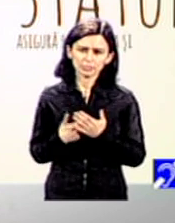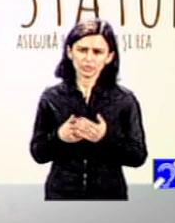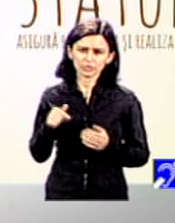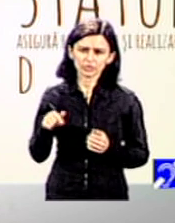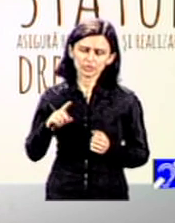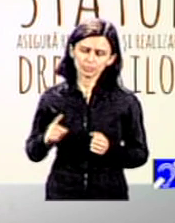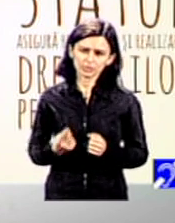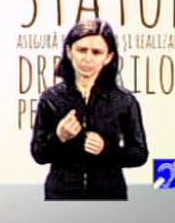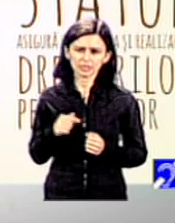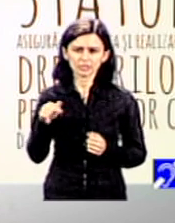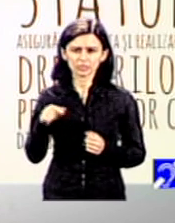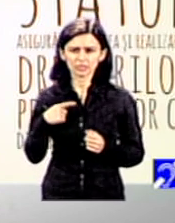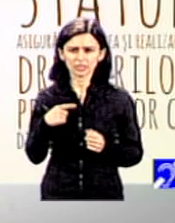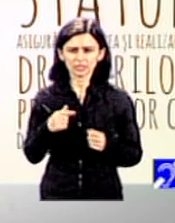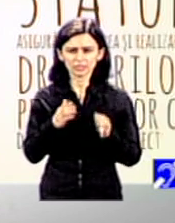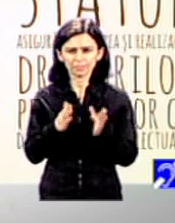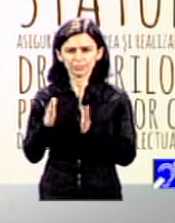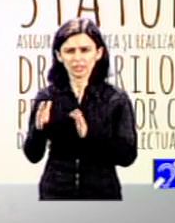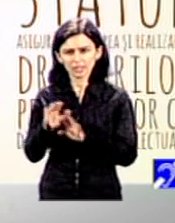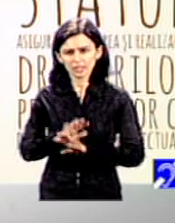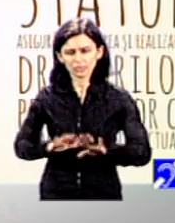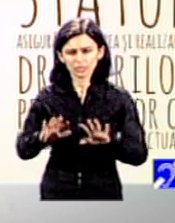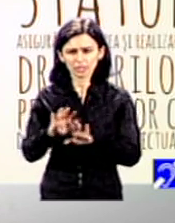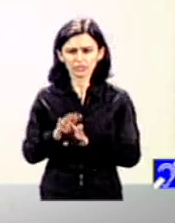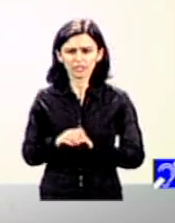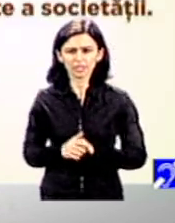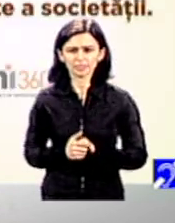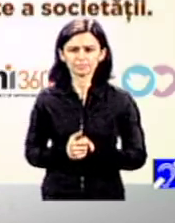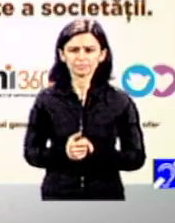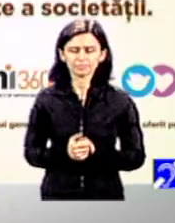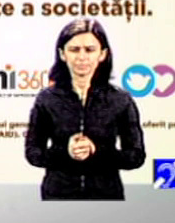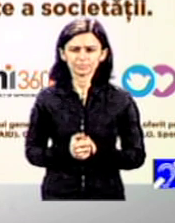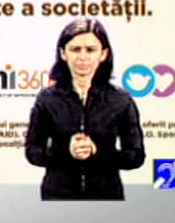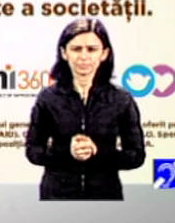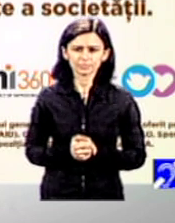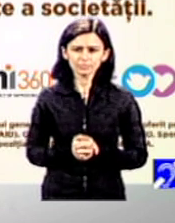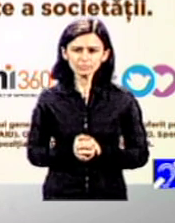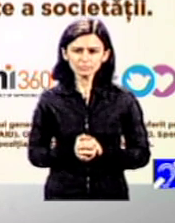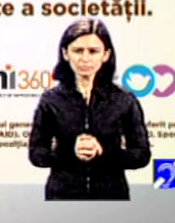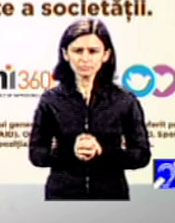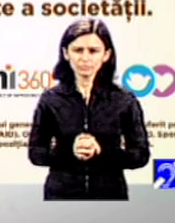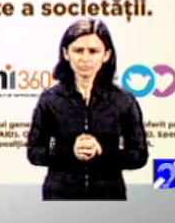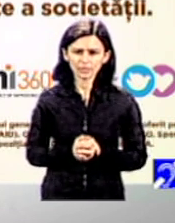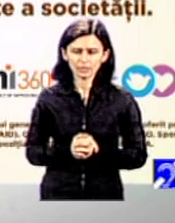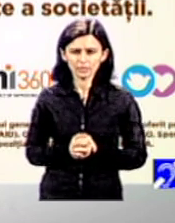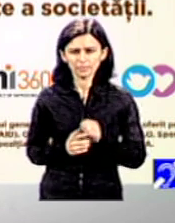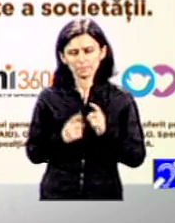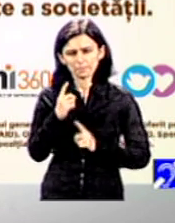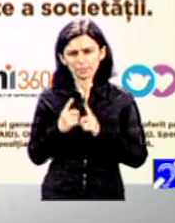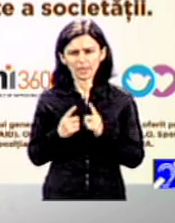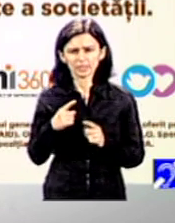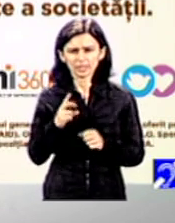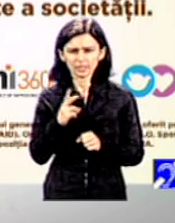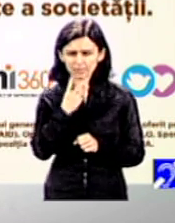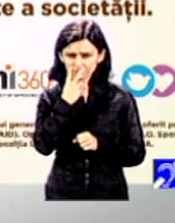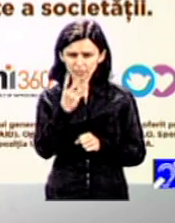cadrul general, strategic, dacă vreți. Cu cât mergem însă mai aprofundat, ne dăm seama